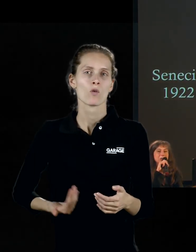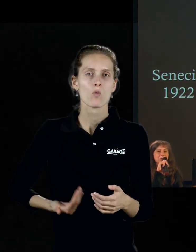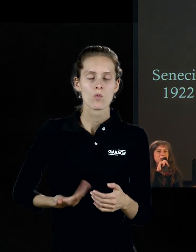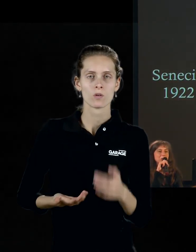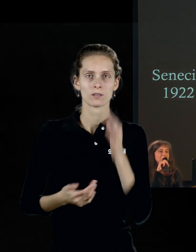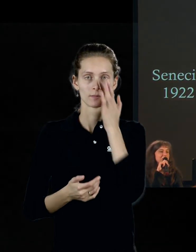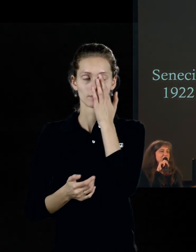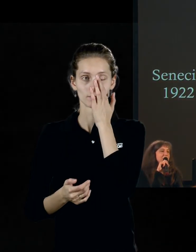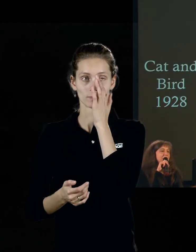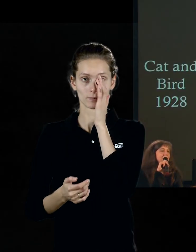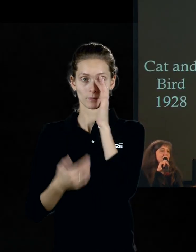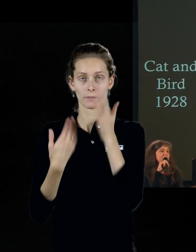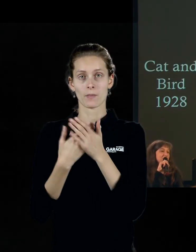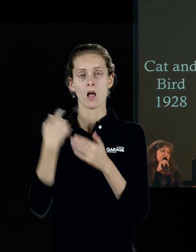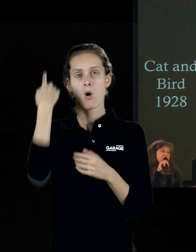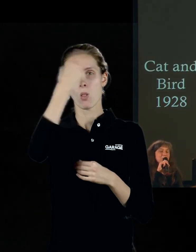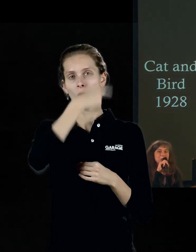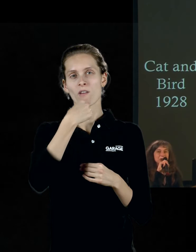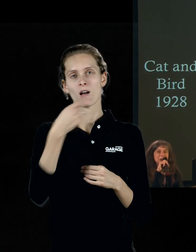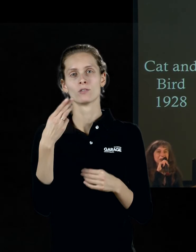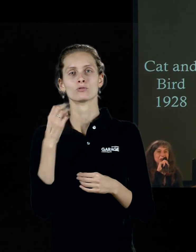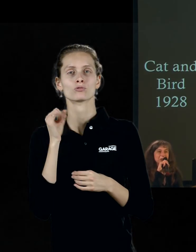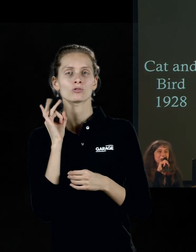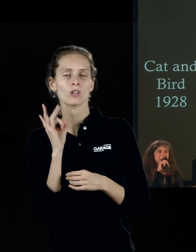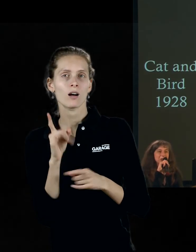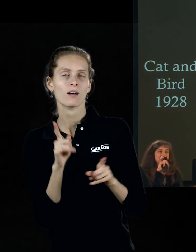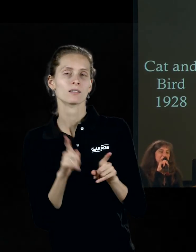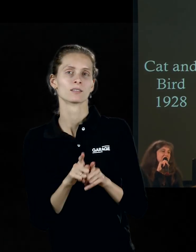такие вот головы-шары. Это, быть,